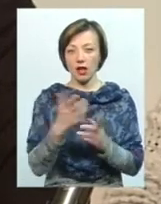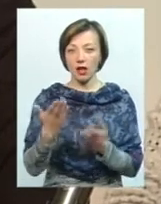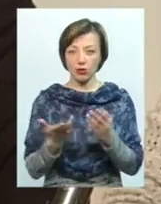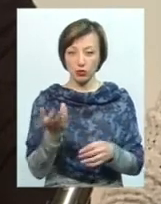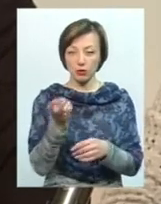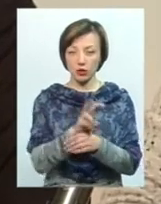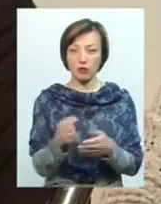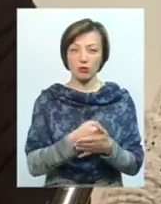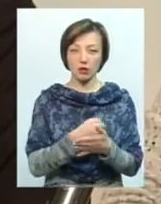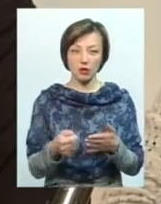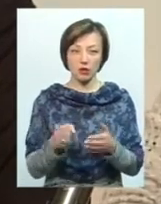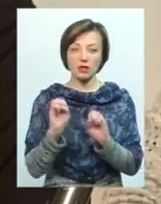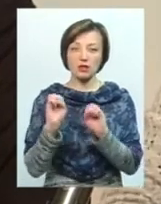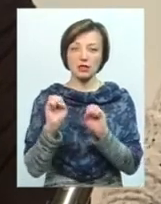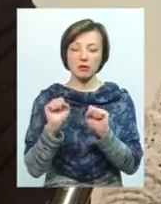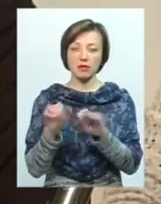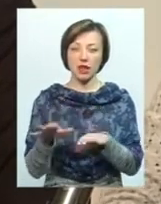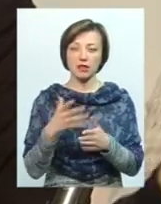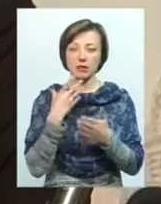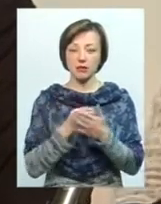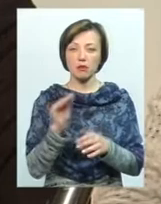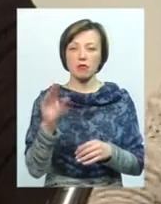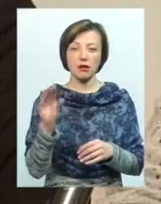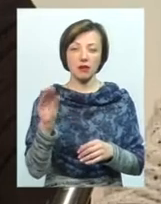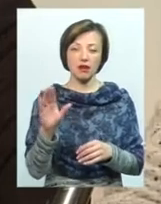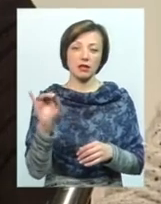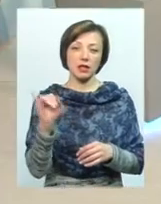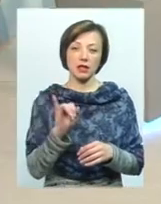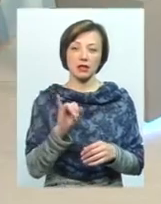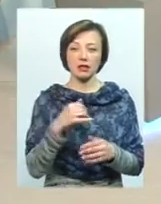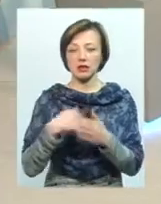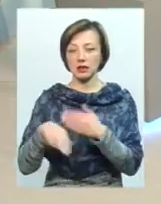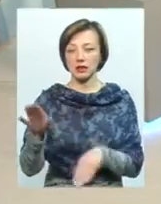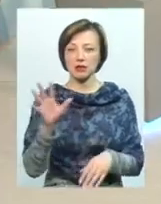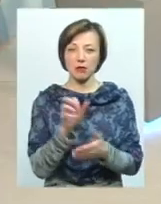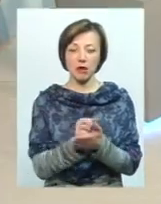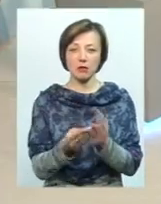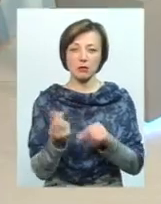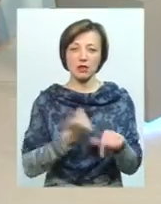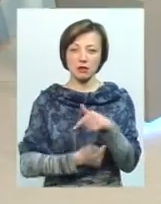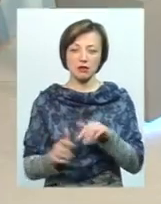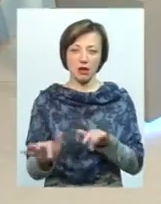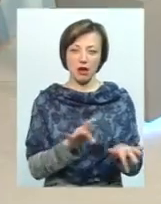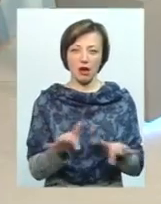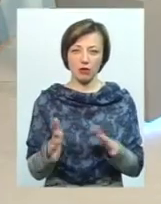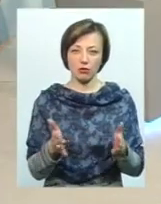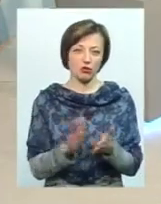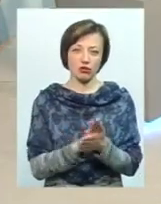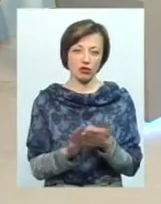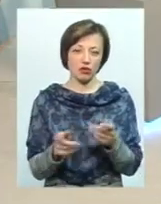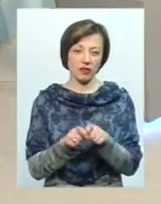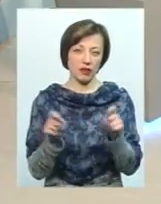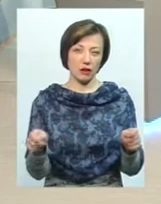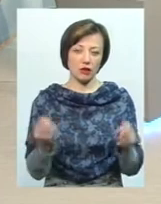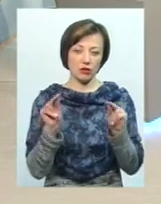лоббіювати, то, будь ласка, здайте свій мандат і діть, займайтеся підприємницькою діяльністю. Ну, чисто відкрито,